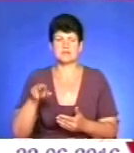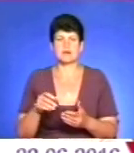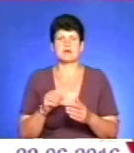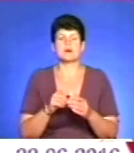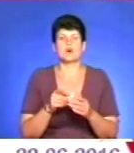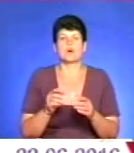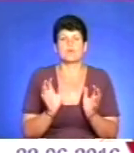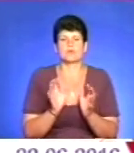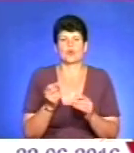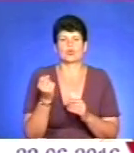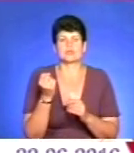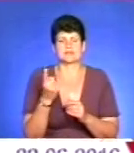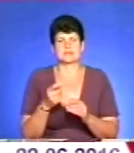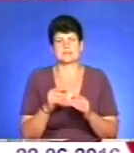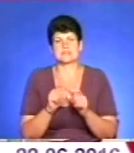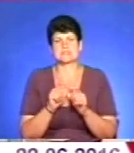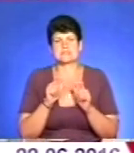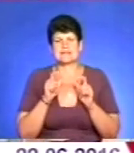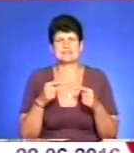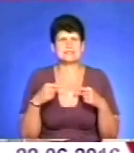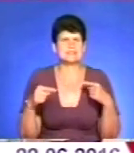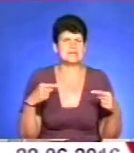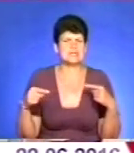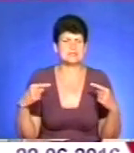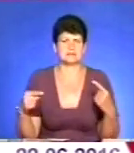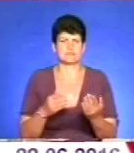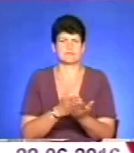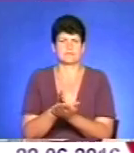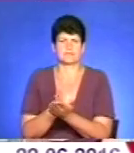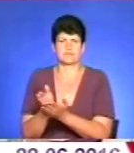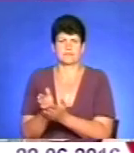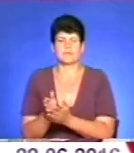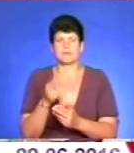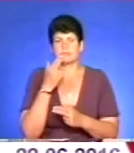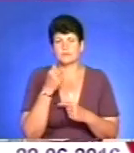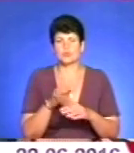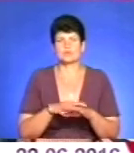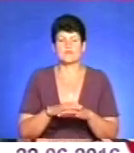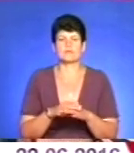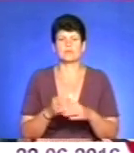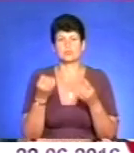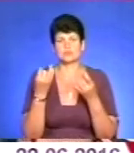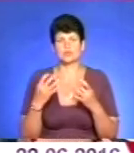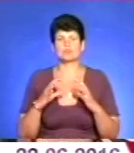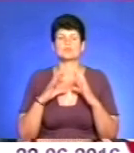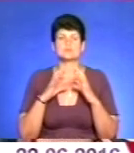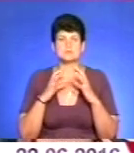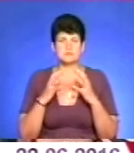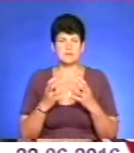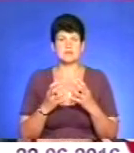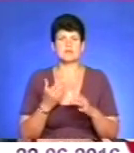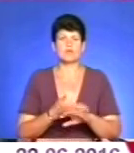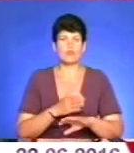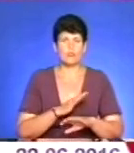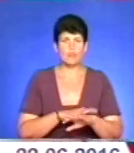закладами для різних груп дітей з різними методиками адаптації до суспільства. Бо в цивілізованому світі, як зауважила пані Марія, і в